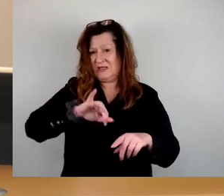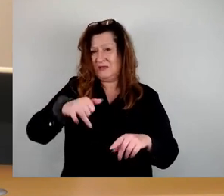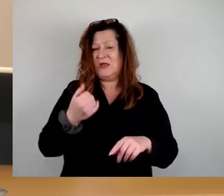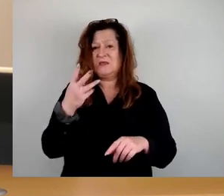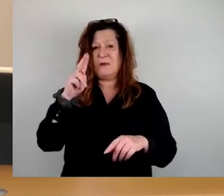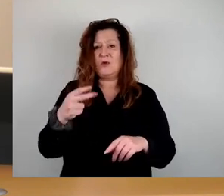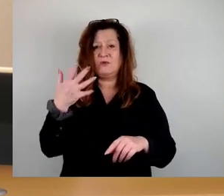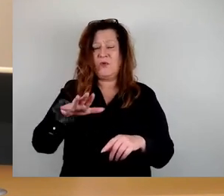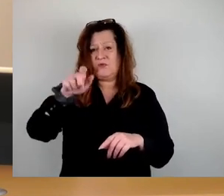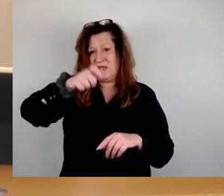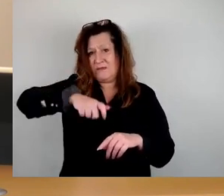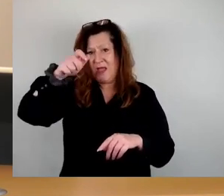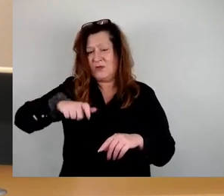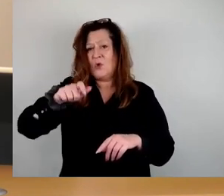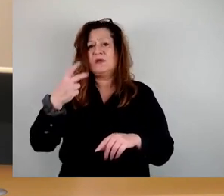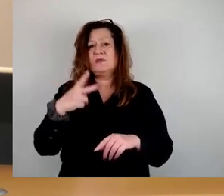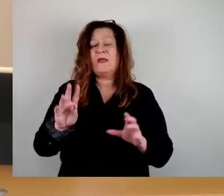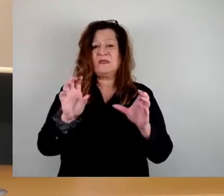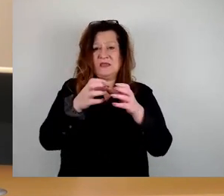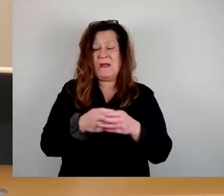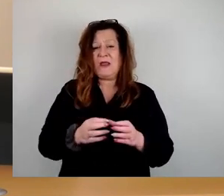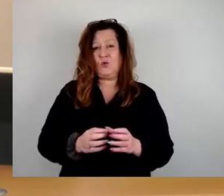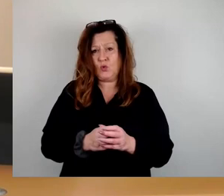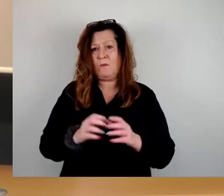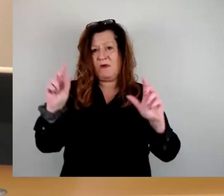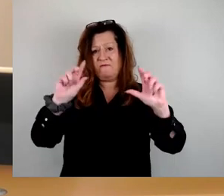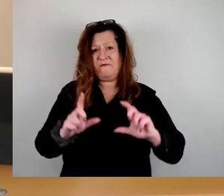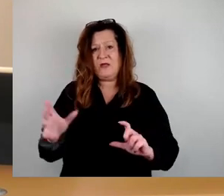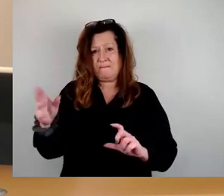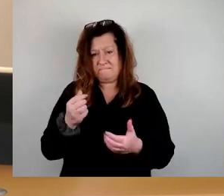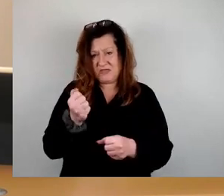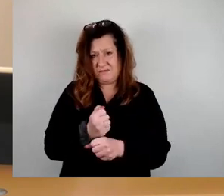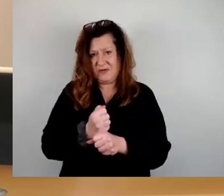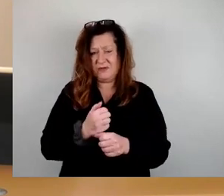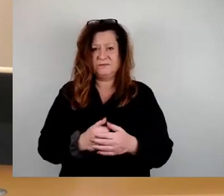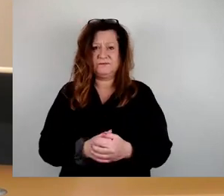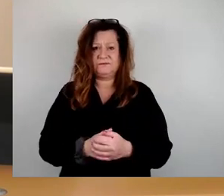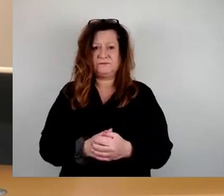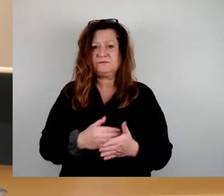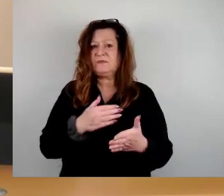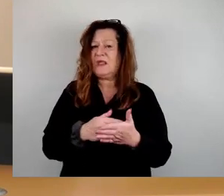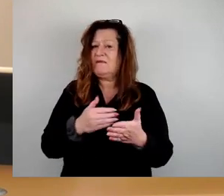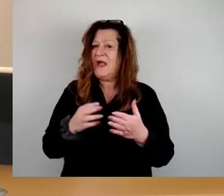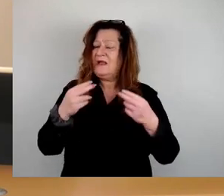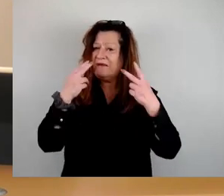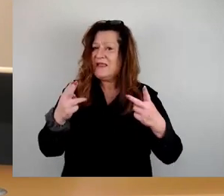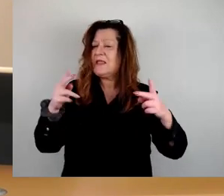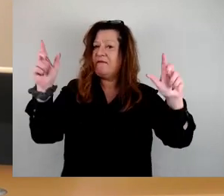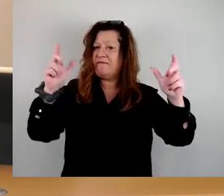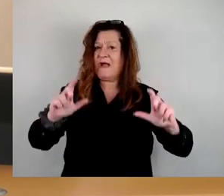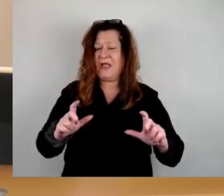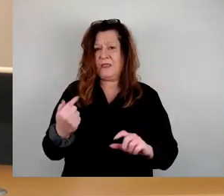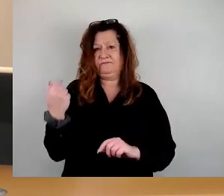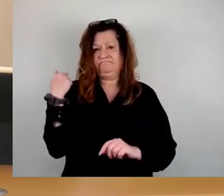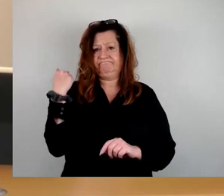Gemeinden oder Gruppen an der Veranstaltung teil. Ein weiteres wichtiges Veranstaltungsformat ist das seit 2015